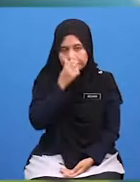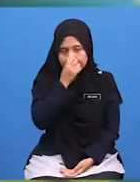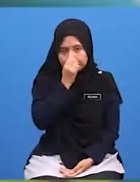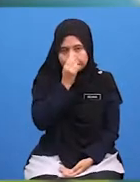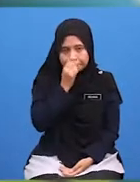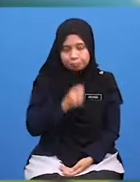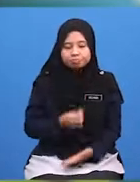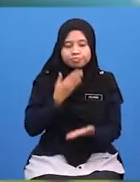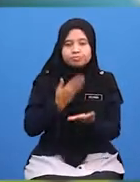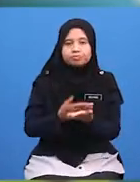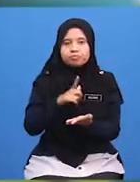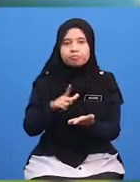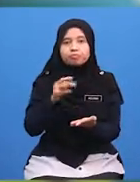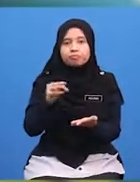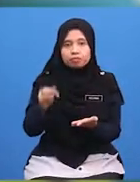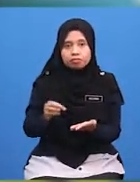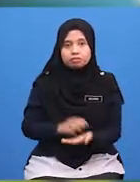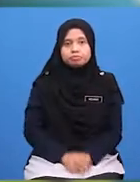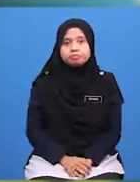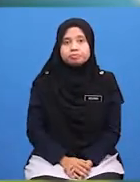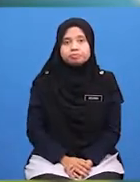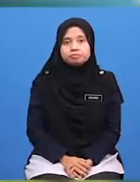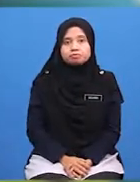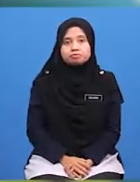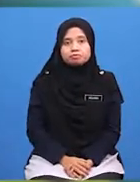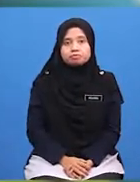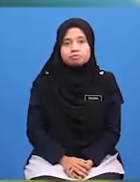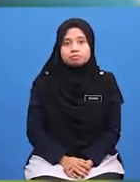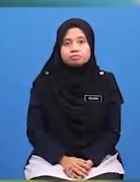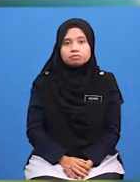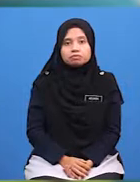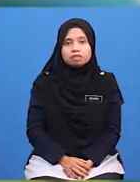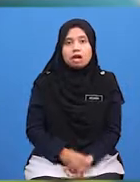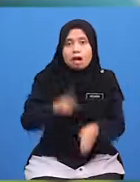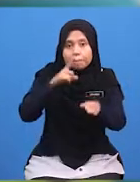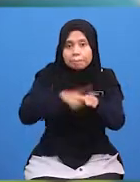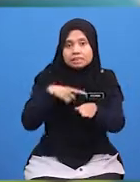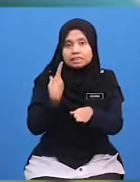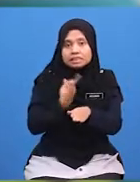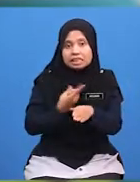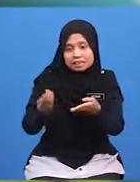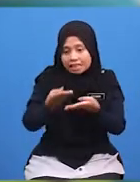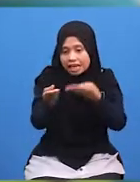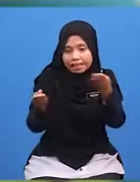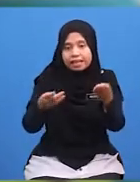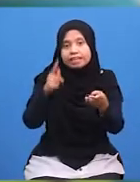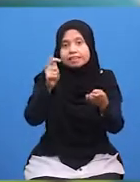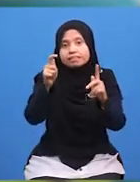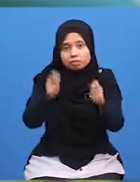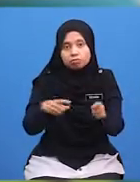Baiklah Murid-murid Yang Sazah Kasih Sekalian Semasa Kita Melayan Tetamu Kita